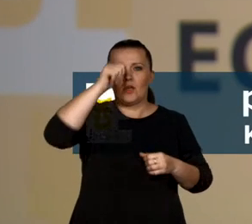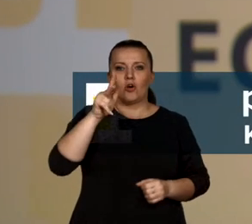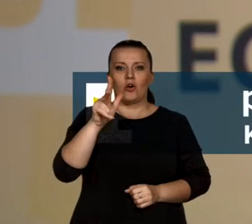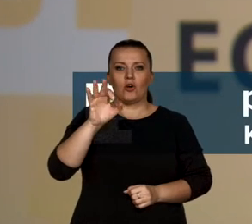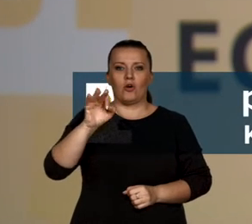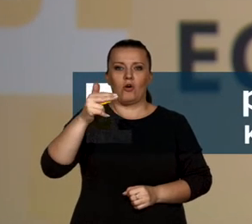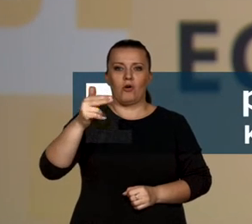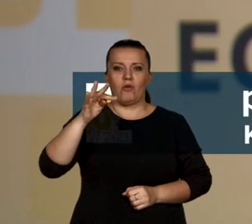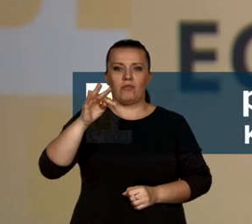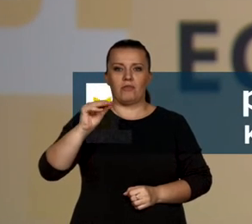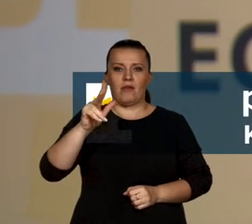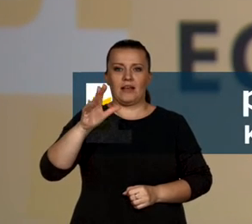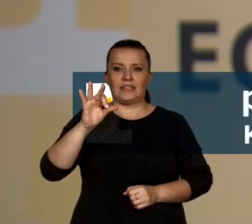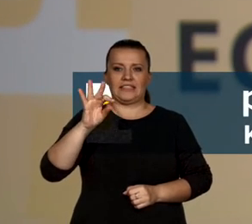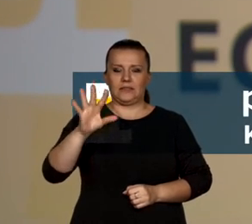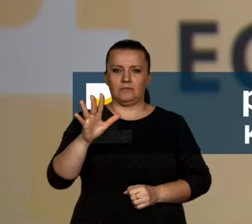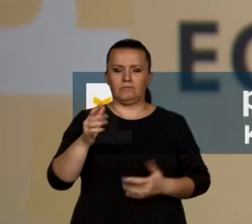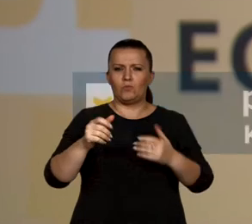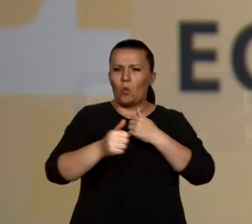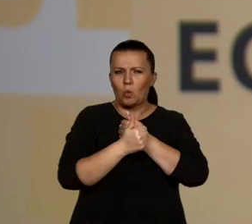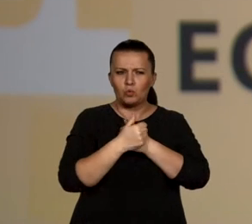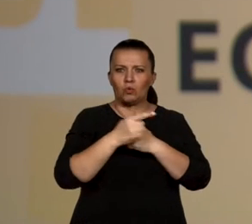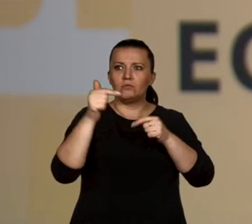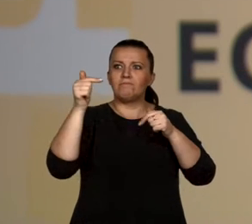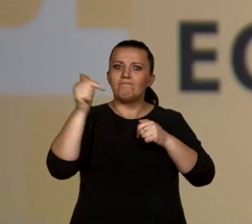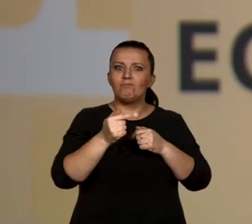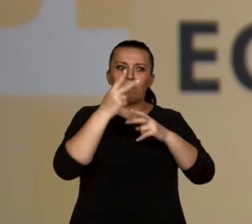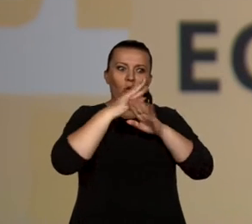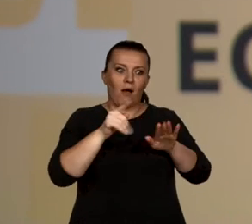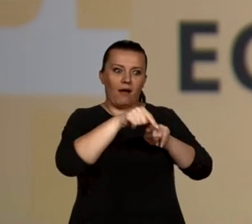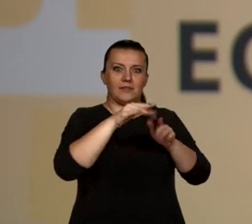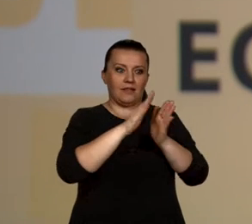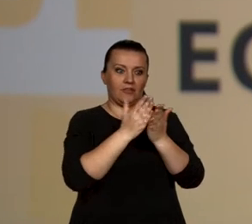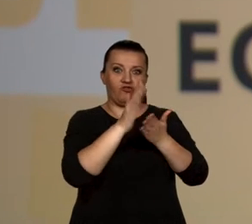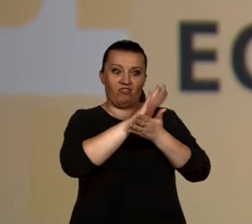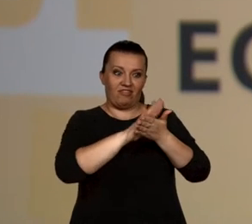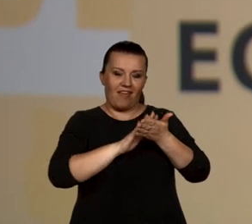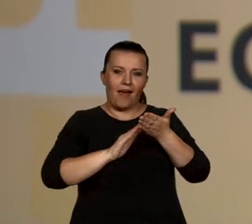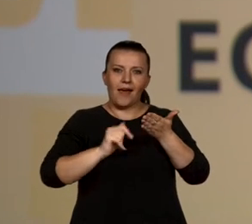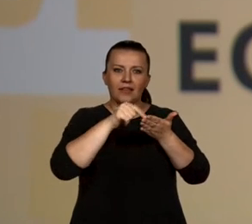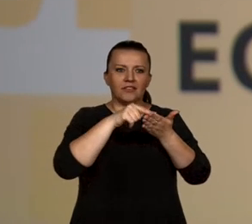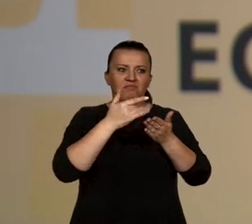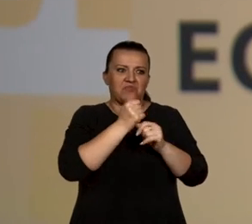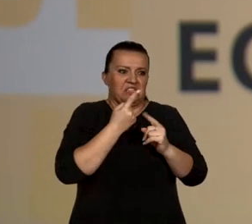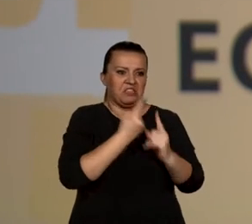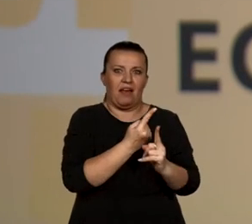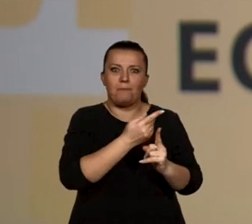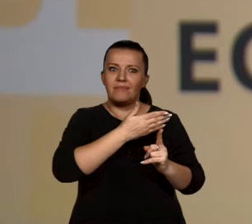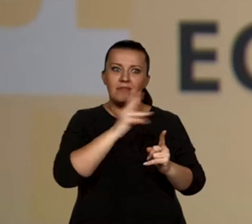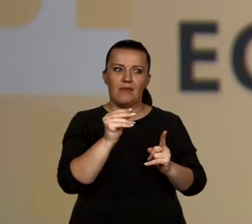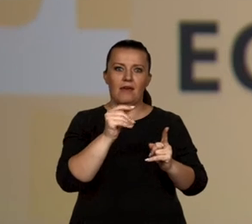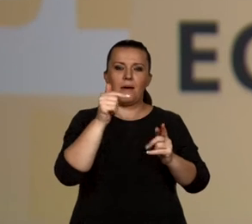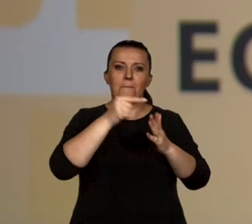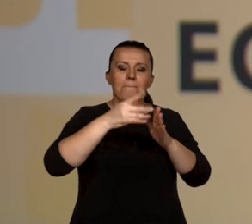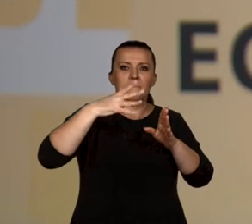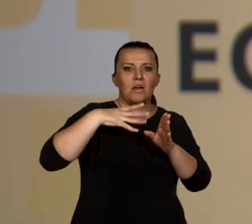tylko sam dla siebie albo sam dla czytelnika, ale że powstał w jakiejś rzeczywistości, że gdzieś ma w